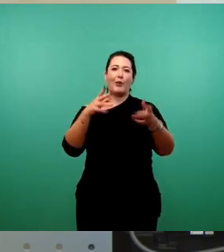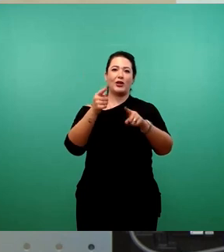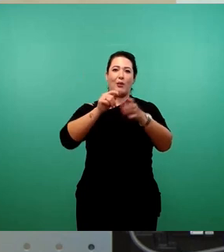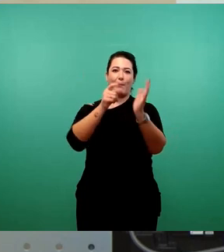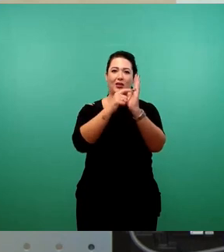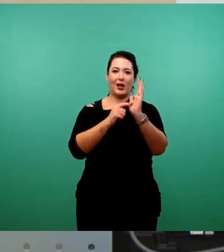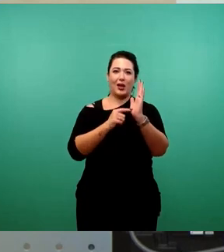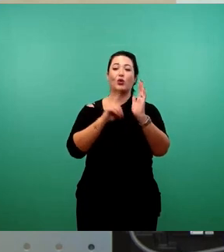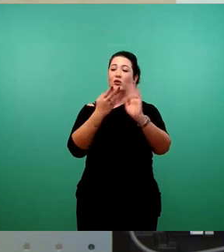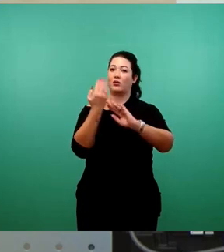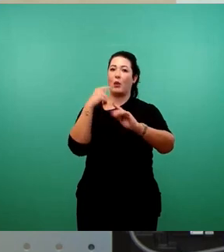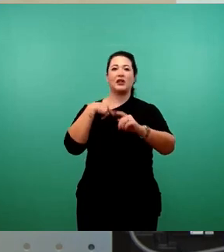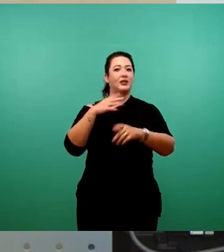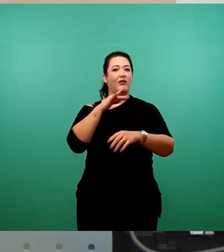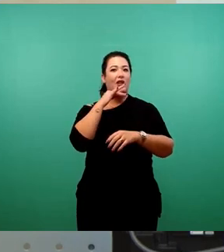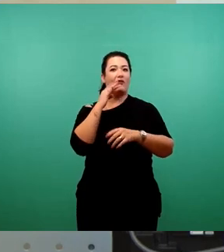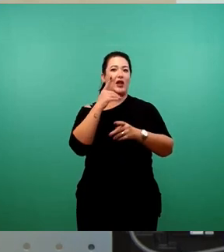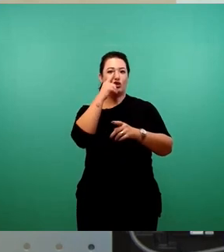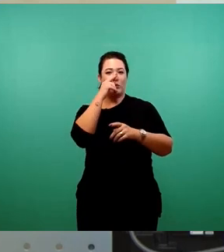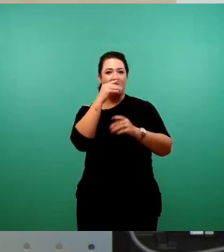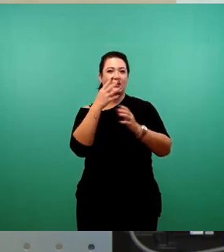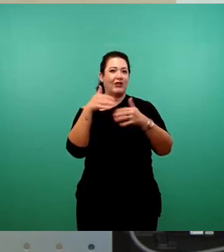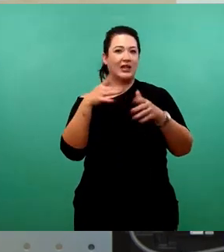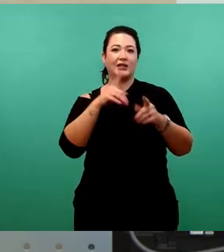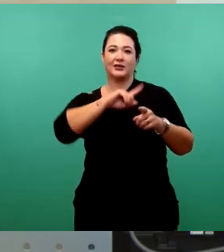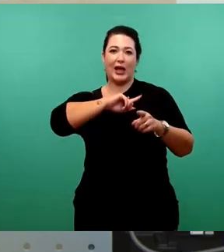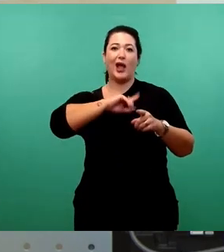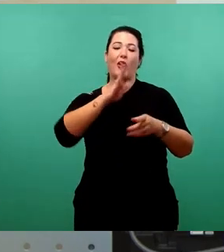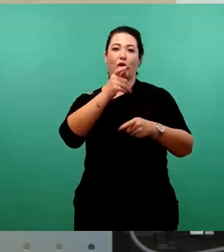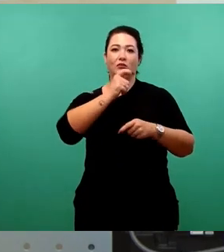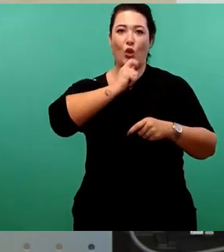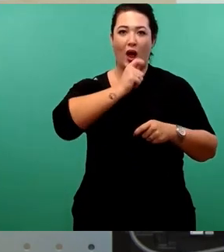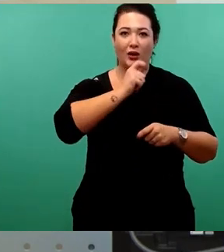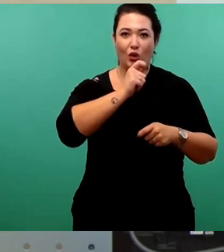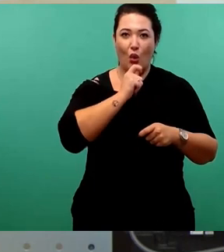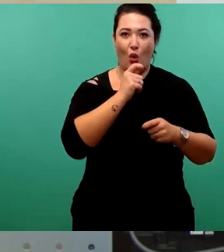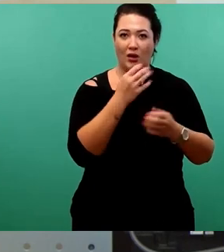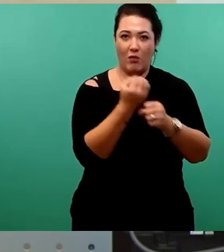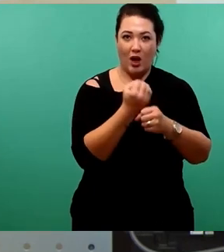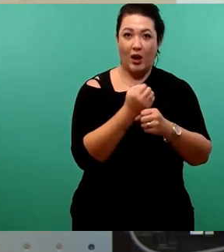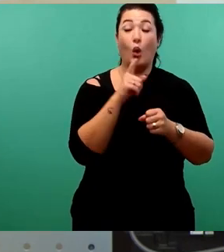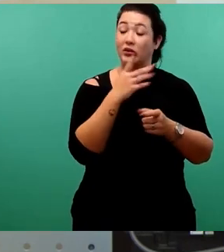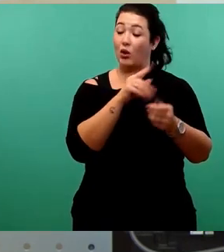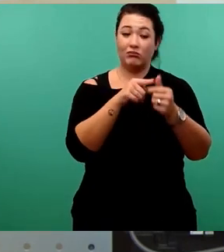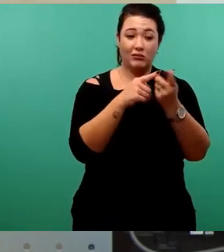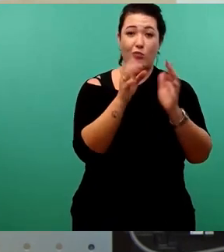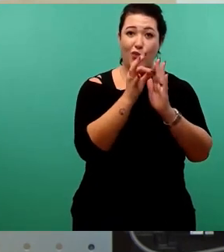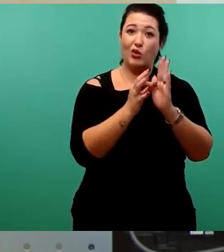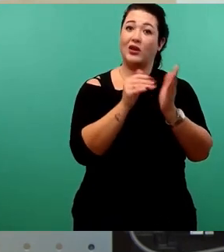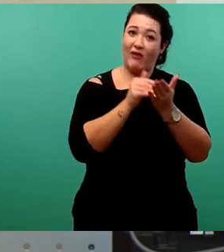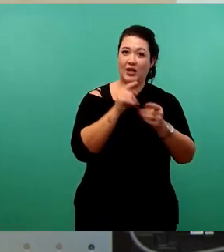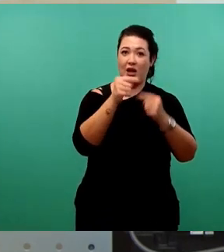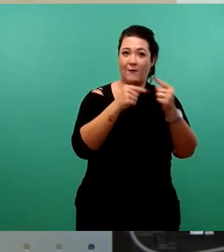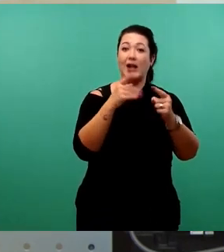bereitet, diese Prozesse zu moderieren und dabei auch eine ganze Reihe von Dingen weiterzuentwickeln und voranzubringen.